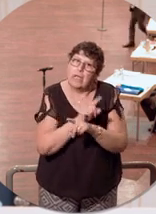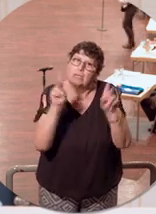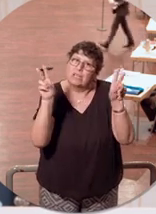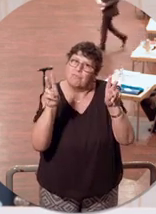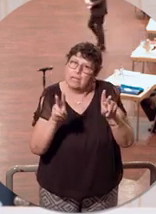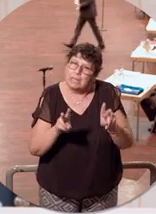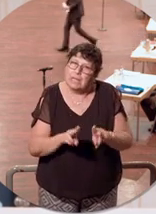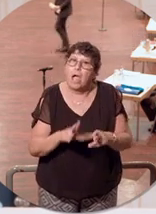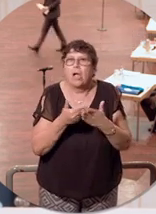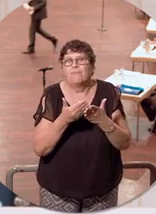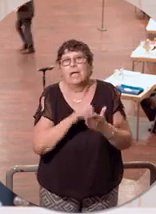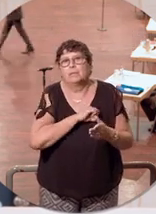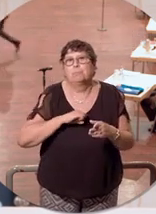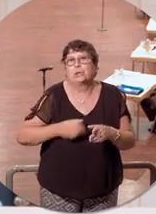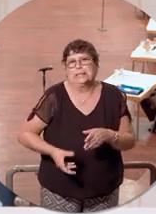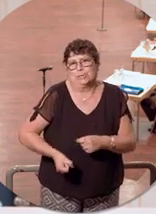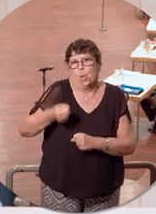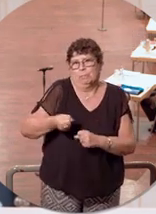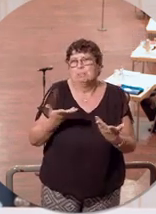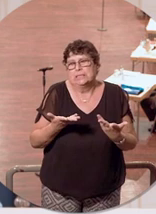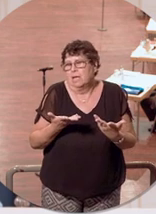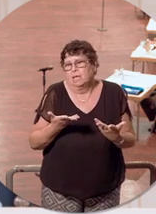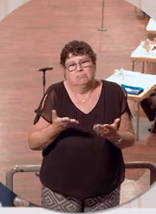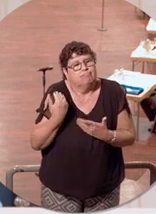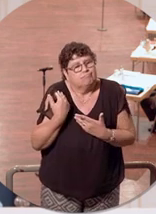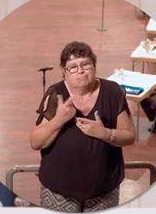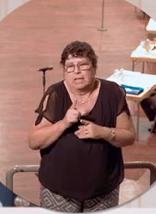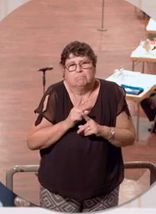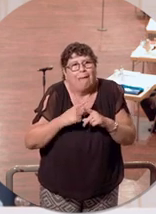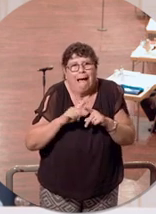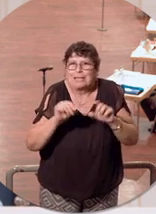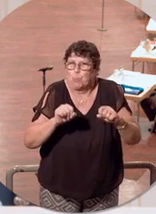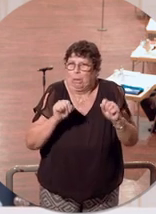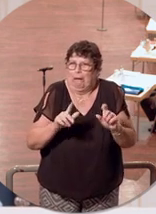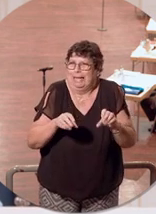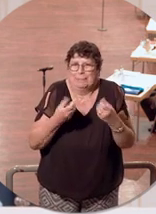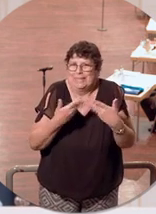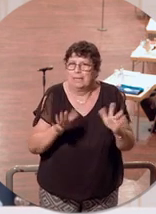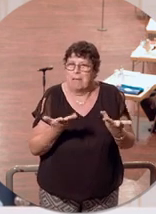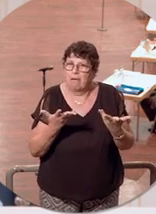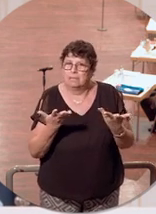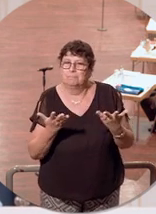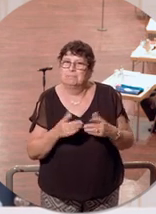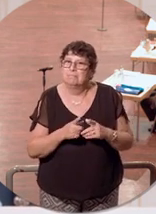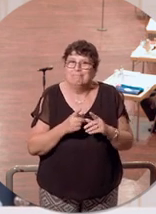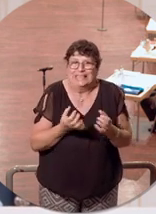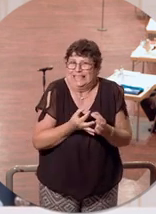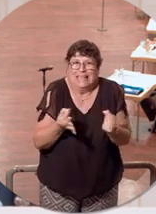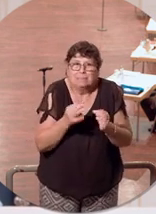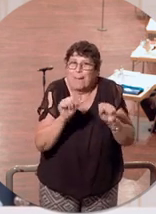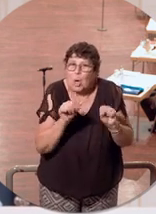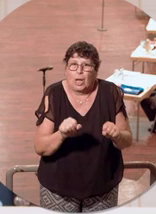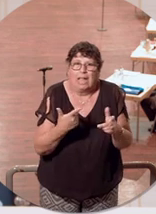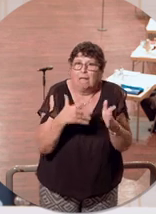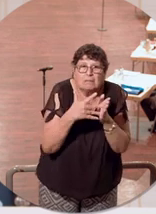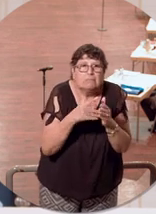aufgrund der Bundesnotbremse, das war ja nun mal zu erwarten, wenn es keine Testanreize mehr gibt, weil eben nichts mehr möglich ist oder kaum mehr was möglich